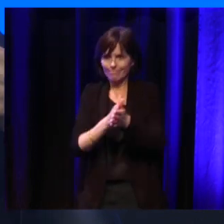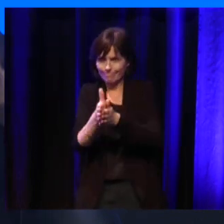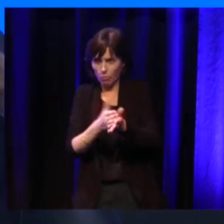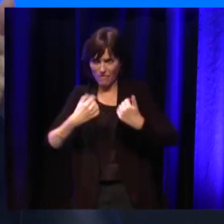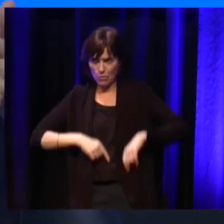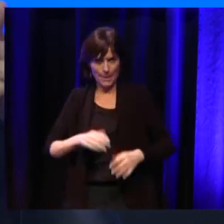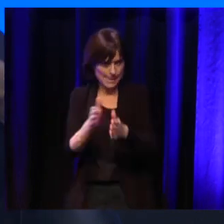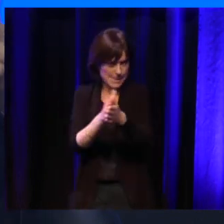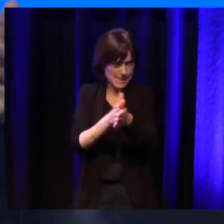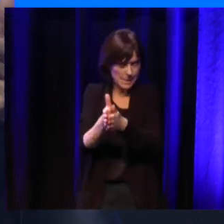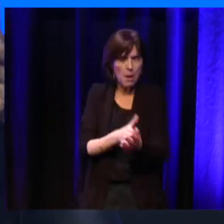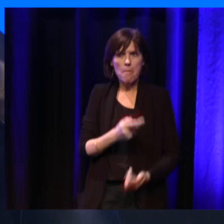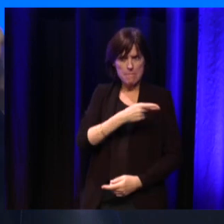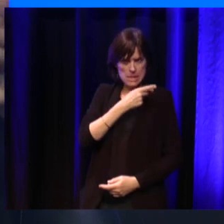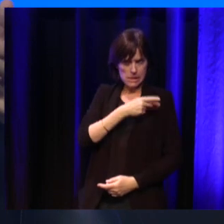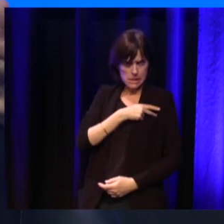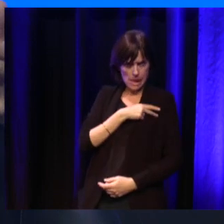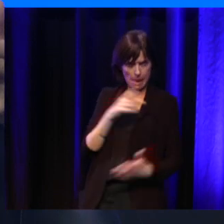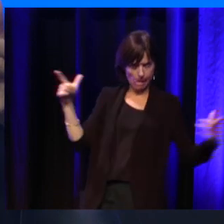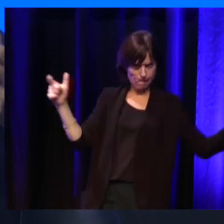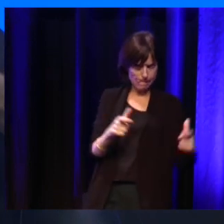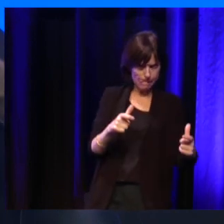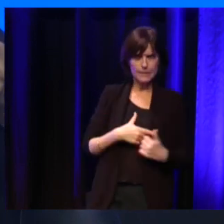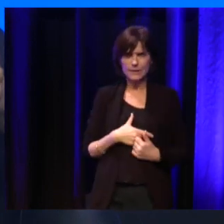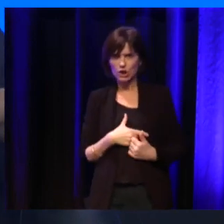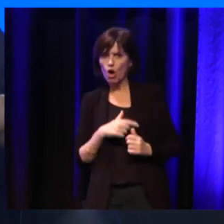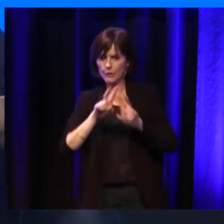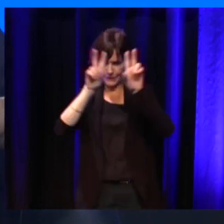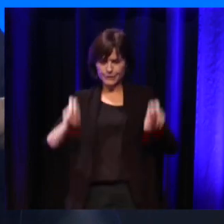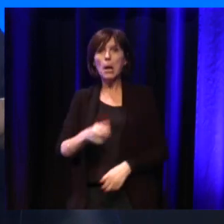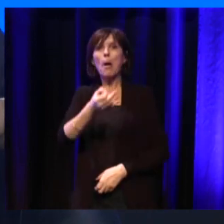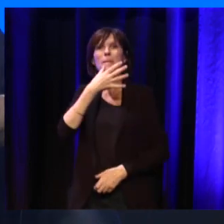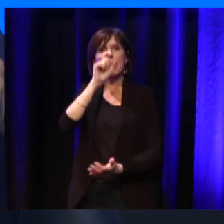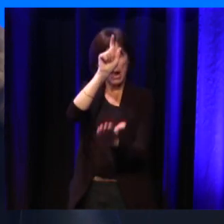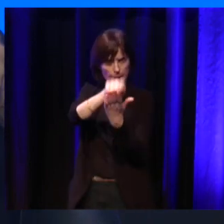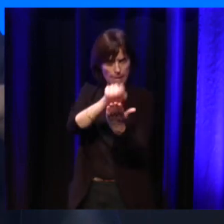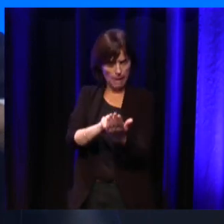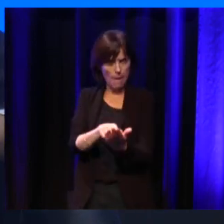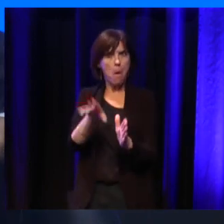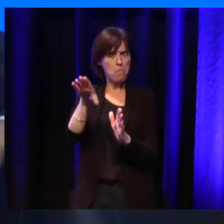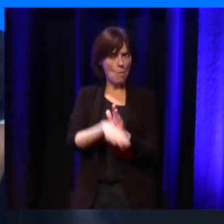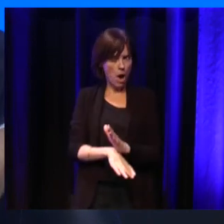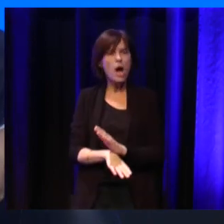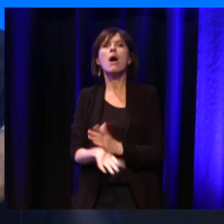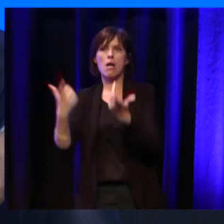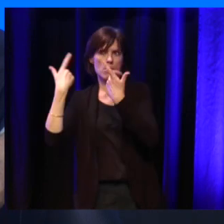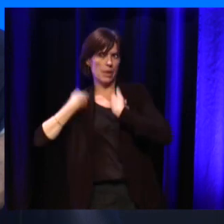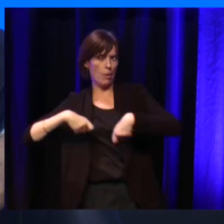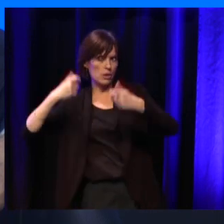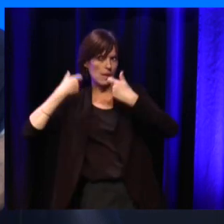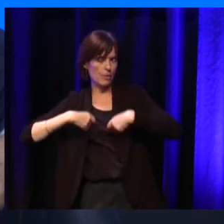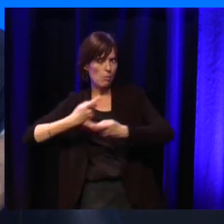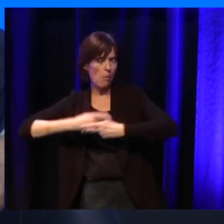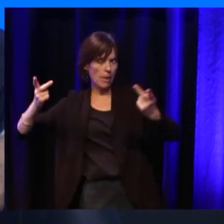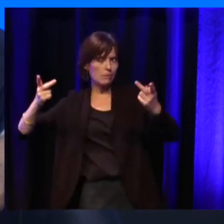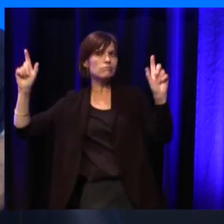de médecins, moins d'ordonnances, moins de frais, moins de dépenses publiques. Et donc, allons-y. Et donc, voilà, on a créé une situation de finalement